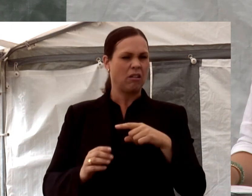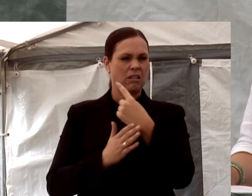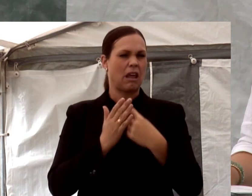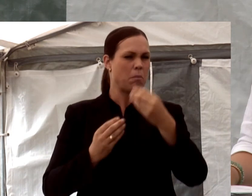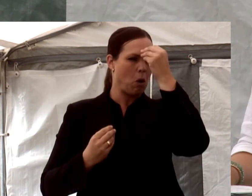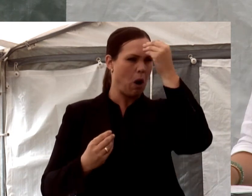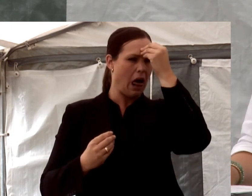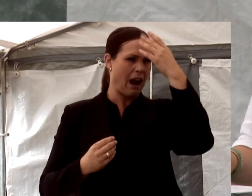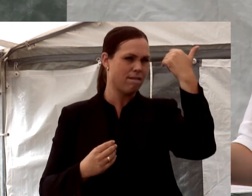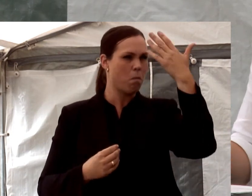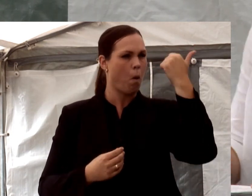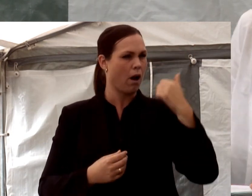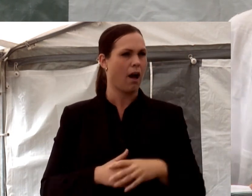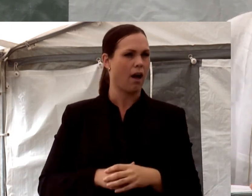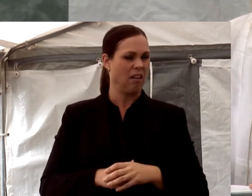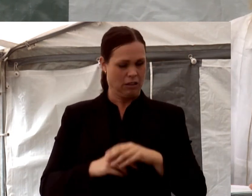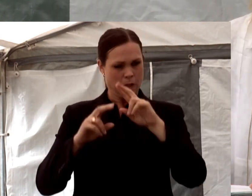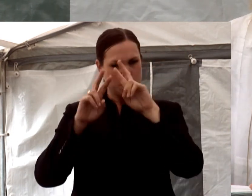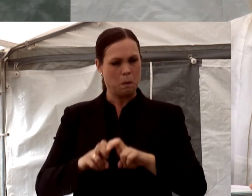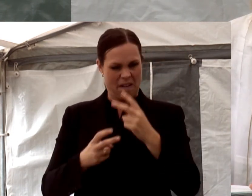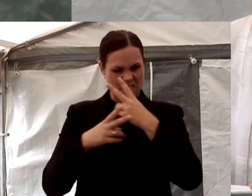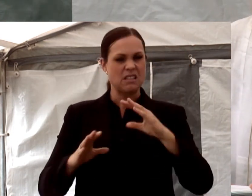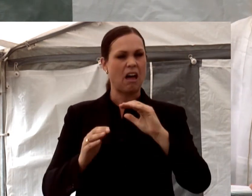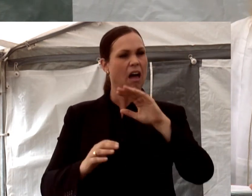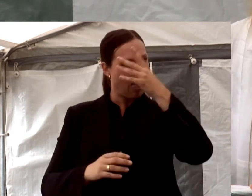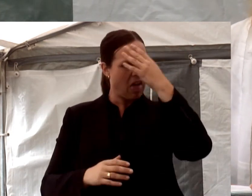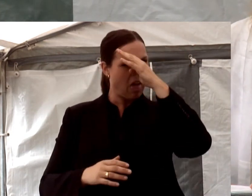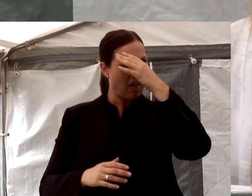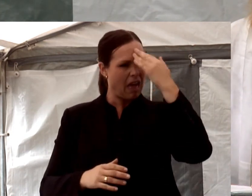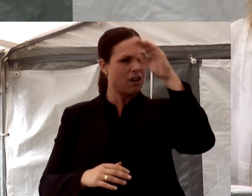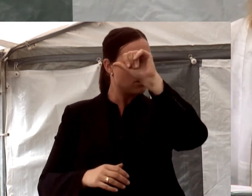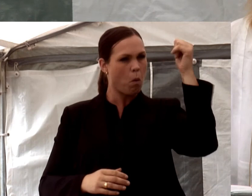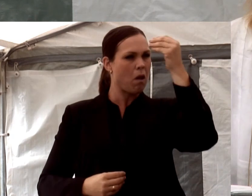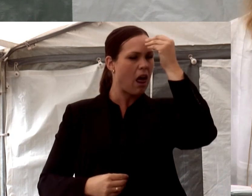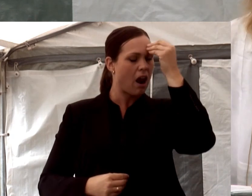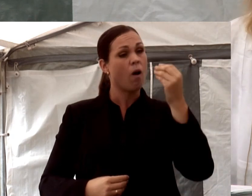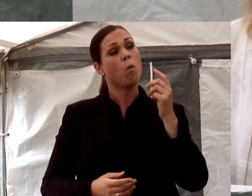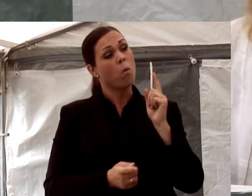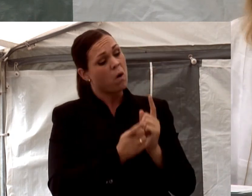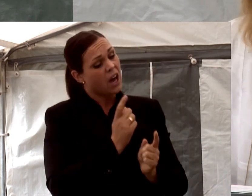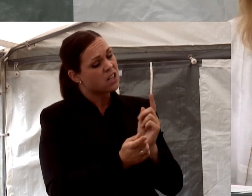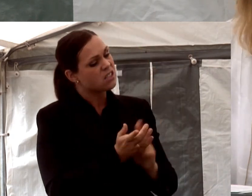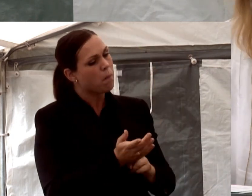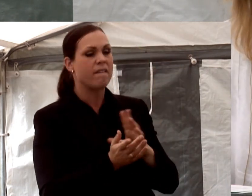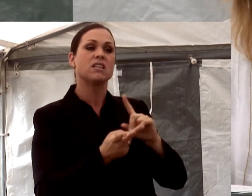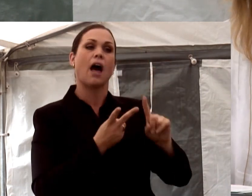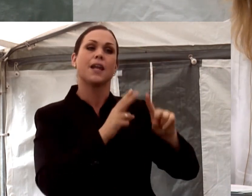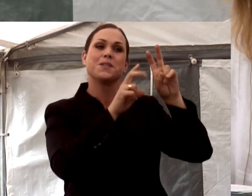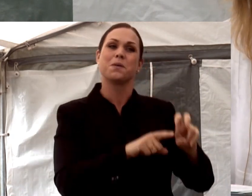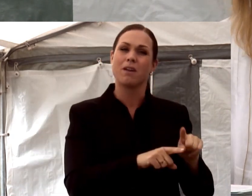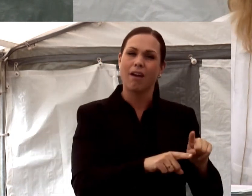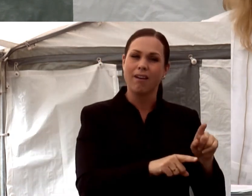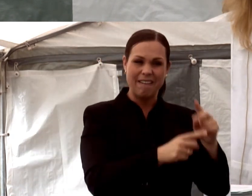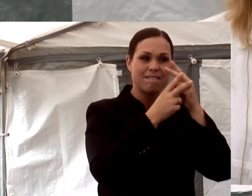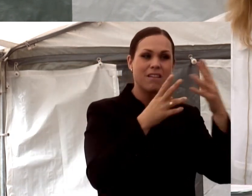inlärningsförmåga. Det har studier visat. Ja, kan hända. Men studier har också visat